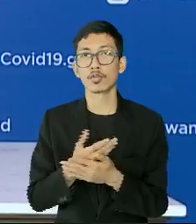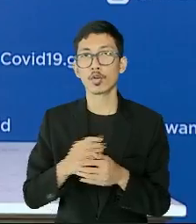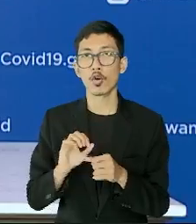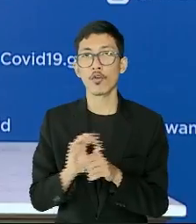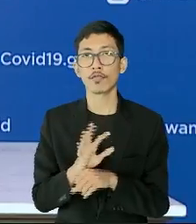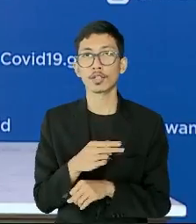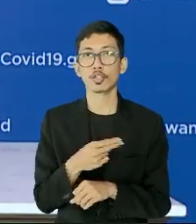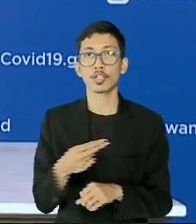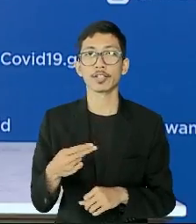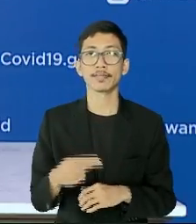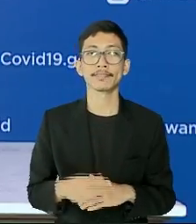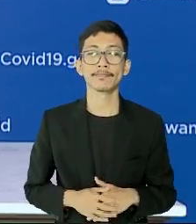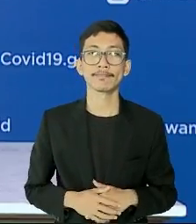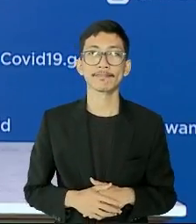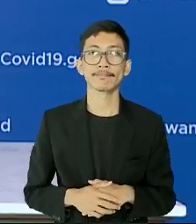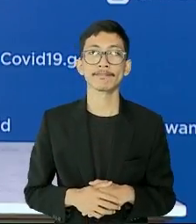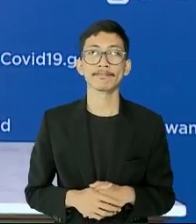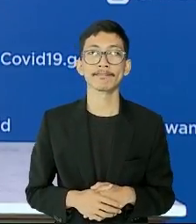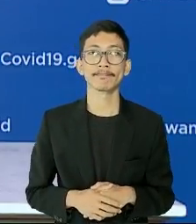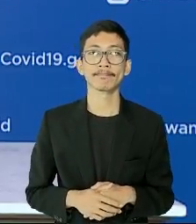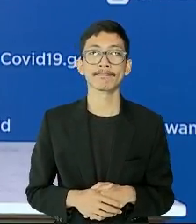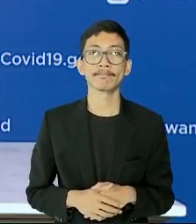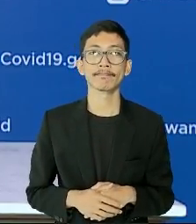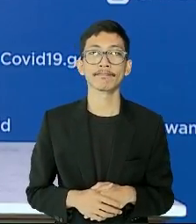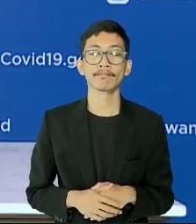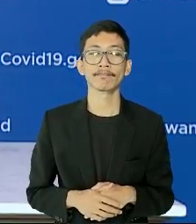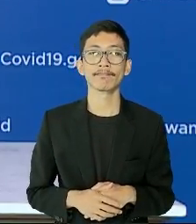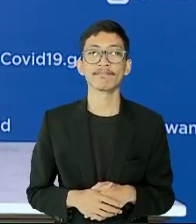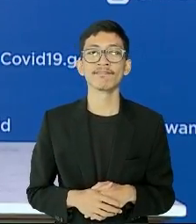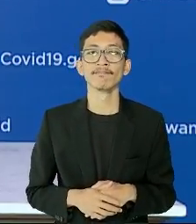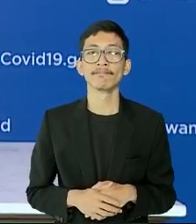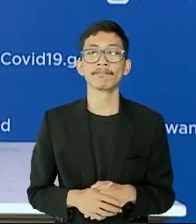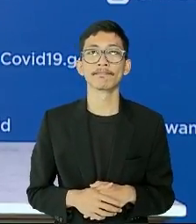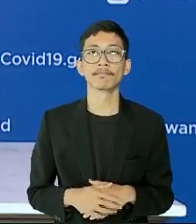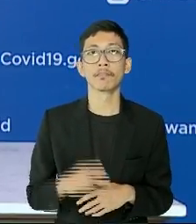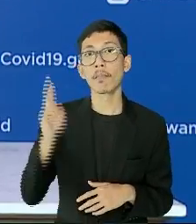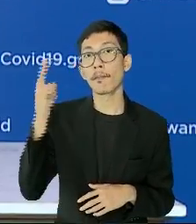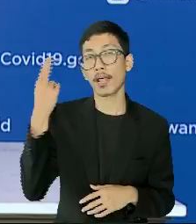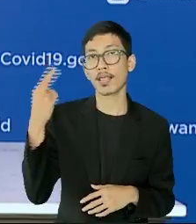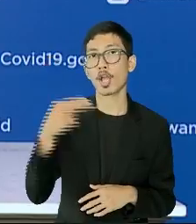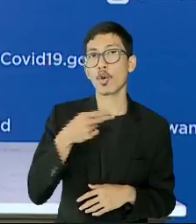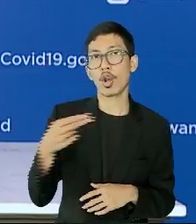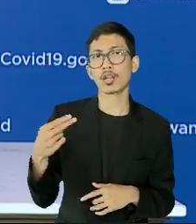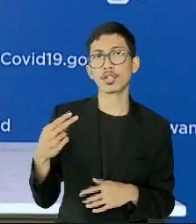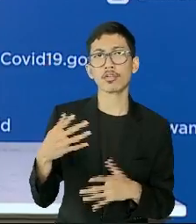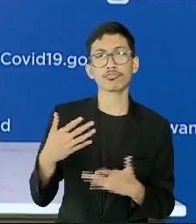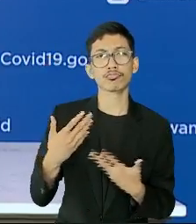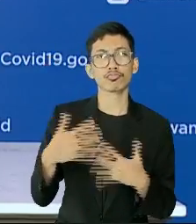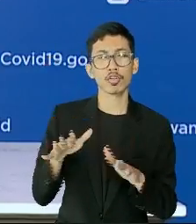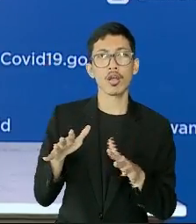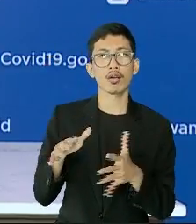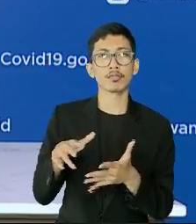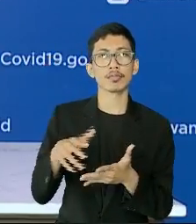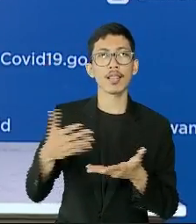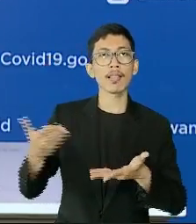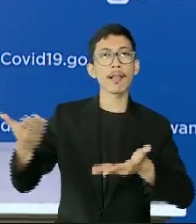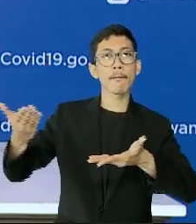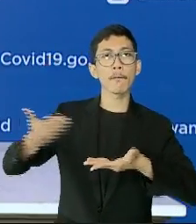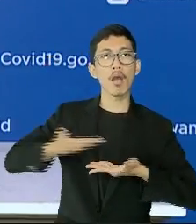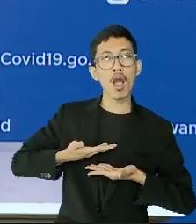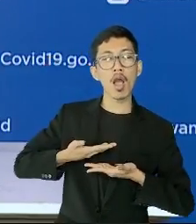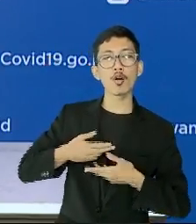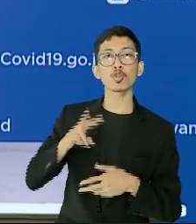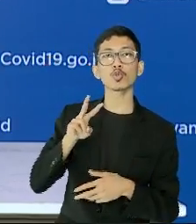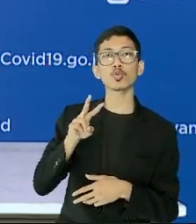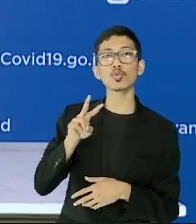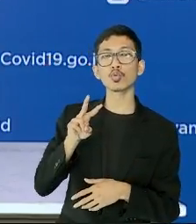Indonesia. Pemerintah Indonesia secara resmi menerima sebanyak 2,5 juta